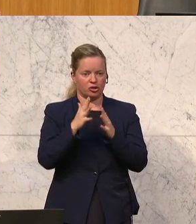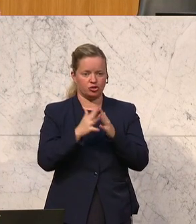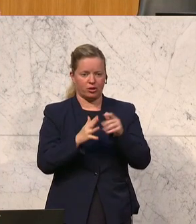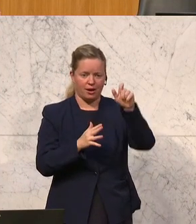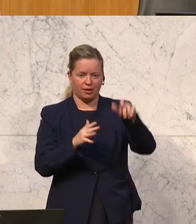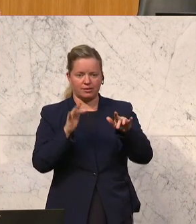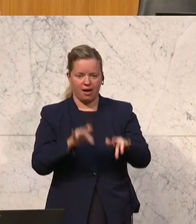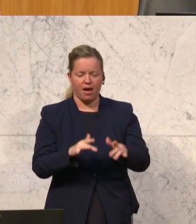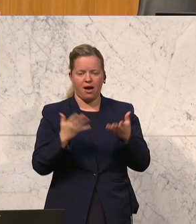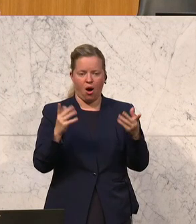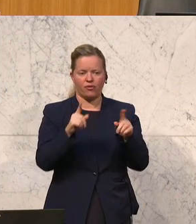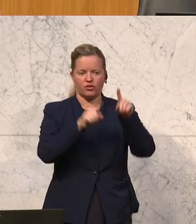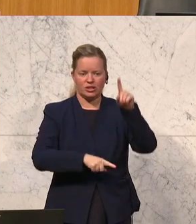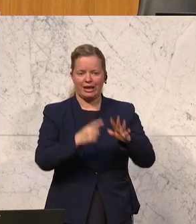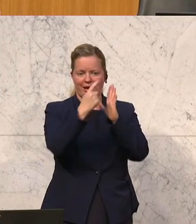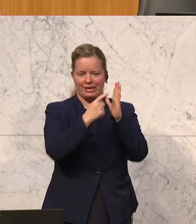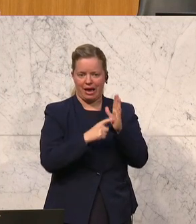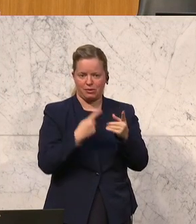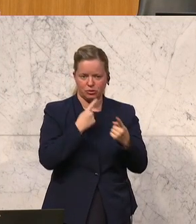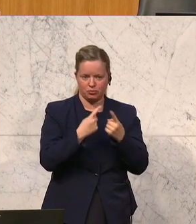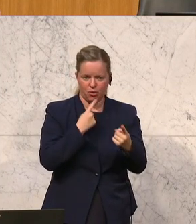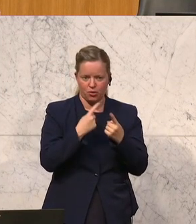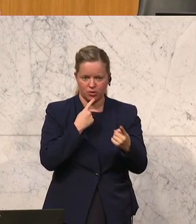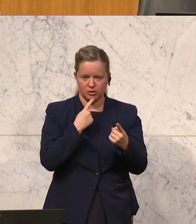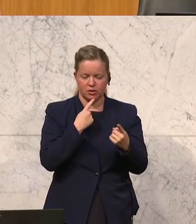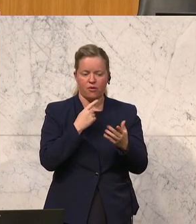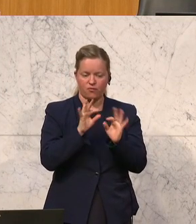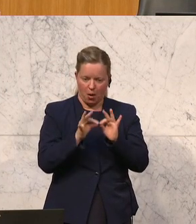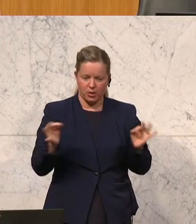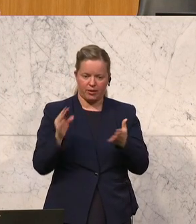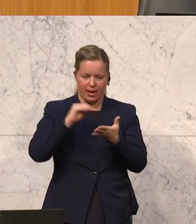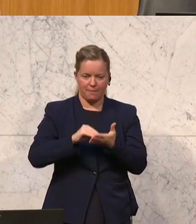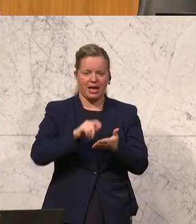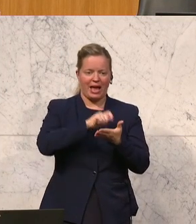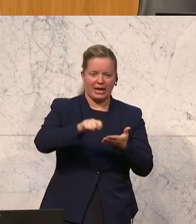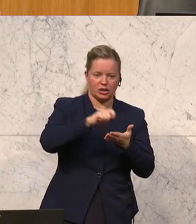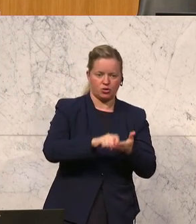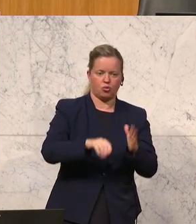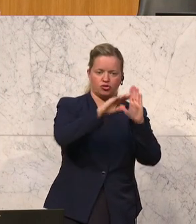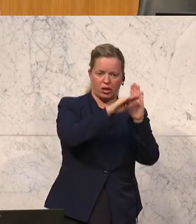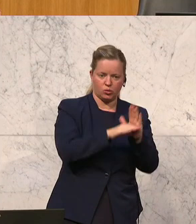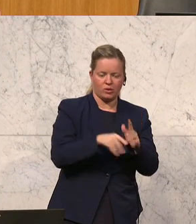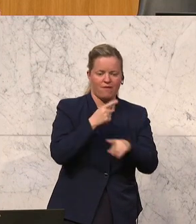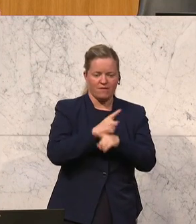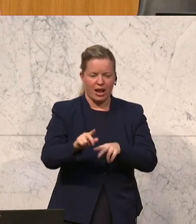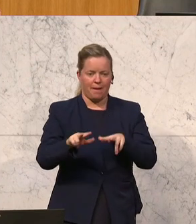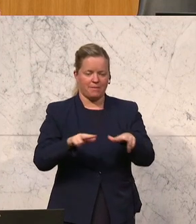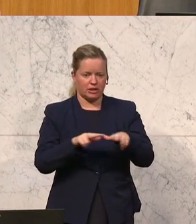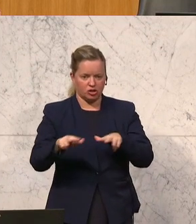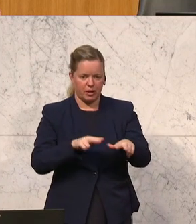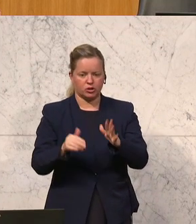Kriterien angesprochen, die formuliert sind vom Redaktionsstatut, vom Fehlermanagement